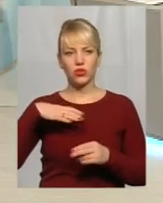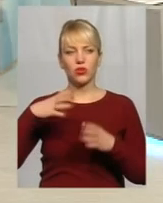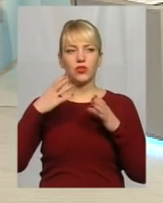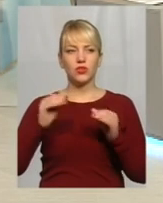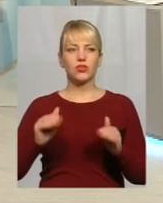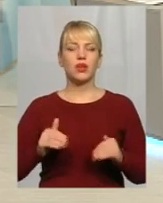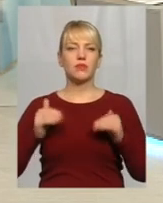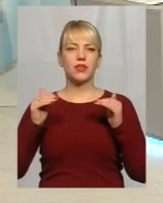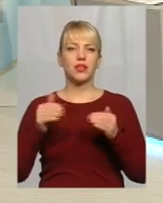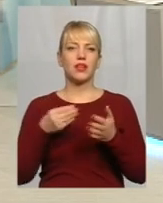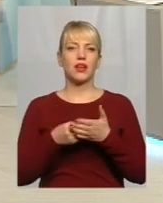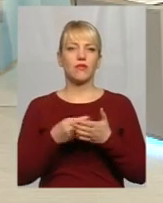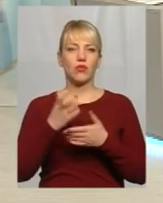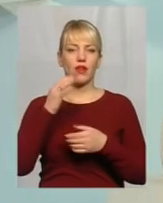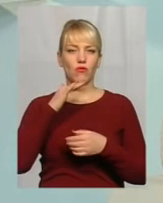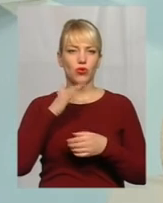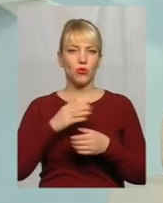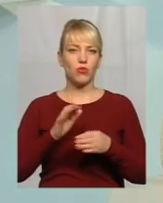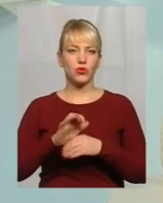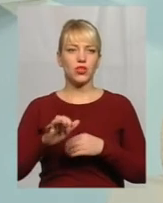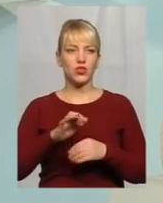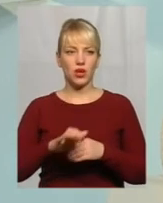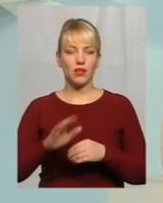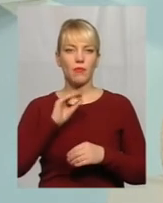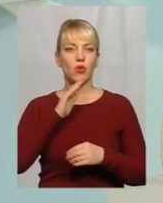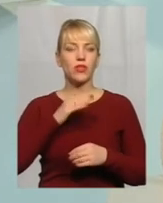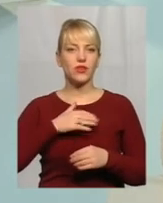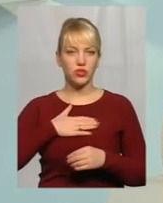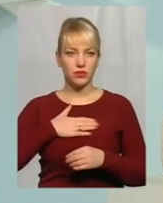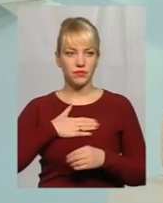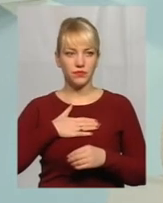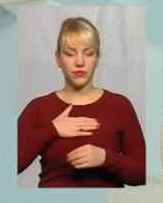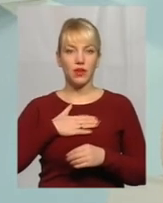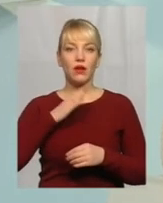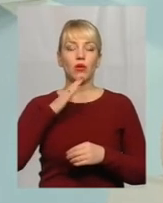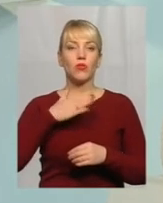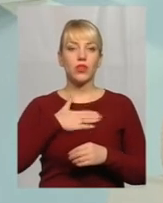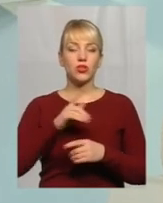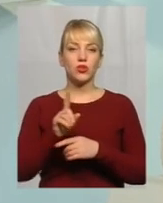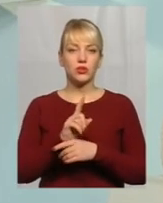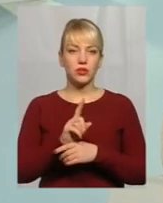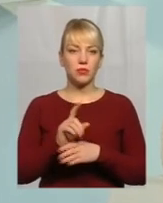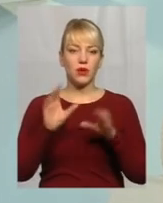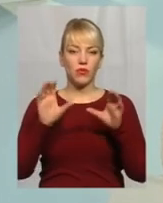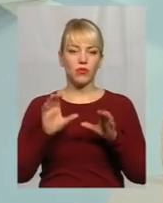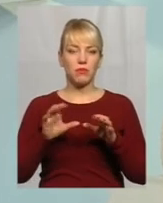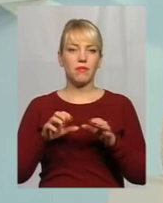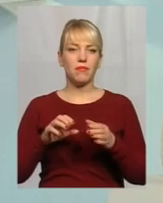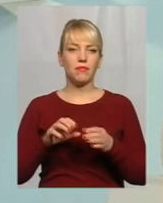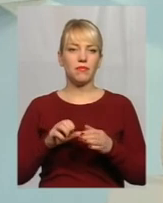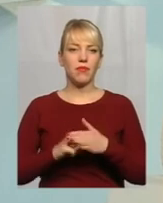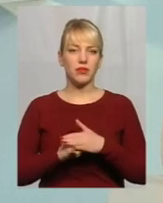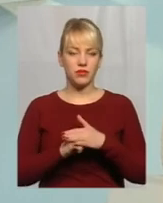підняття і тарифу на водопостачання? По нашій нормативно-правовій базі, якщо